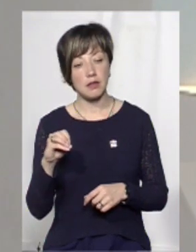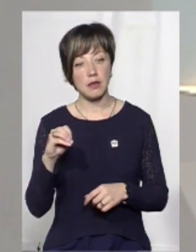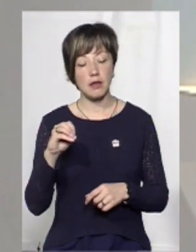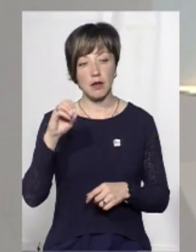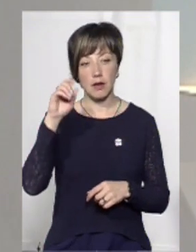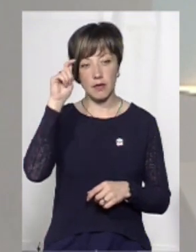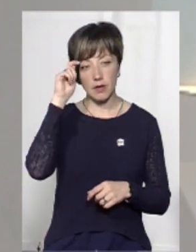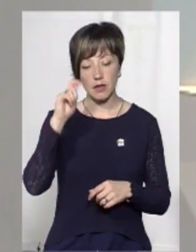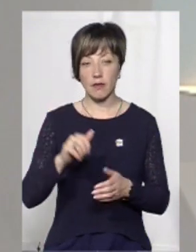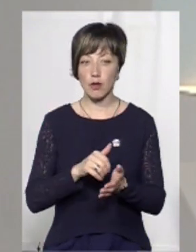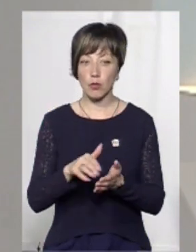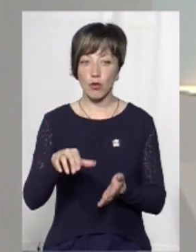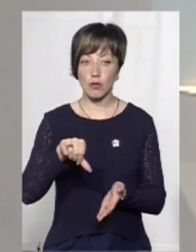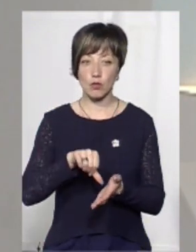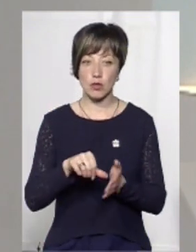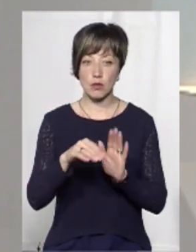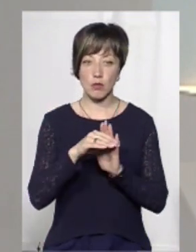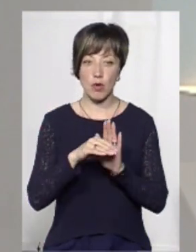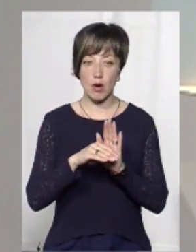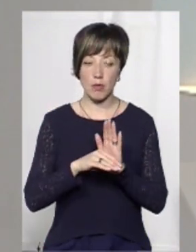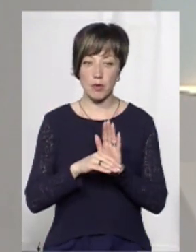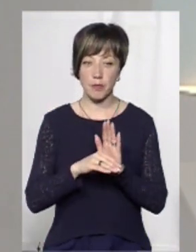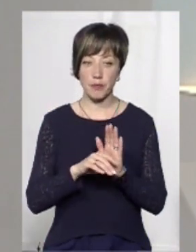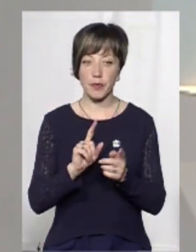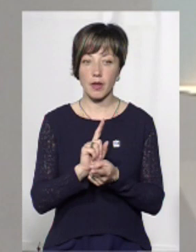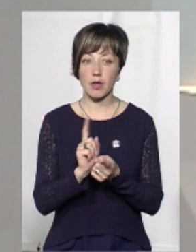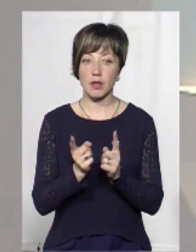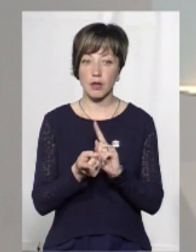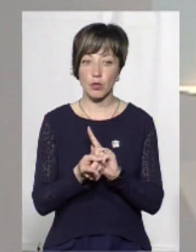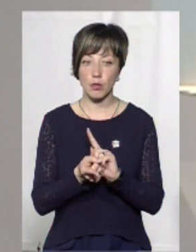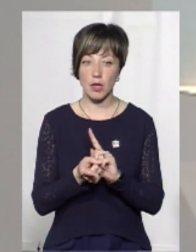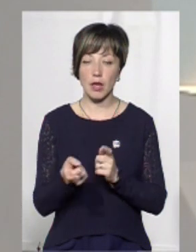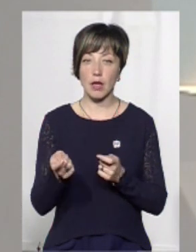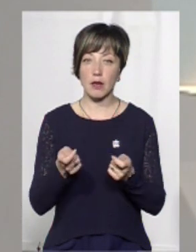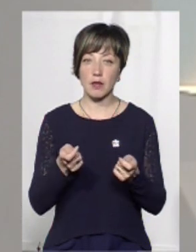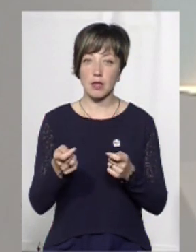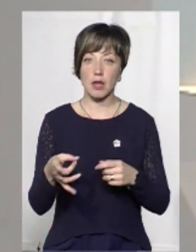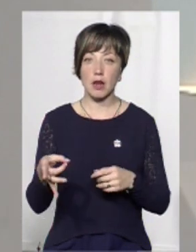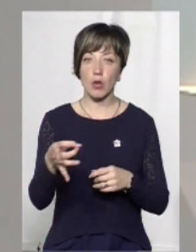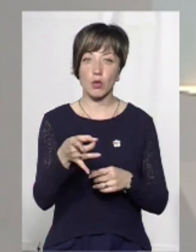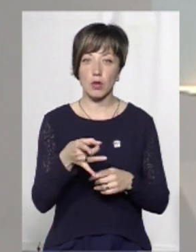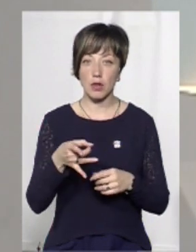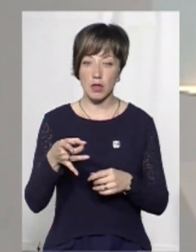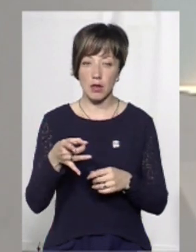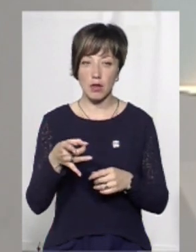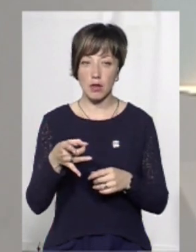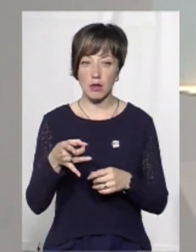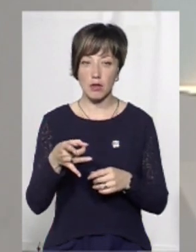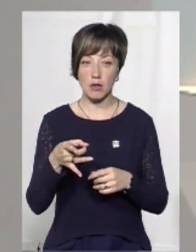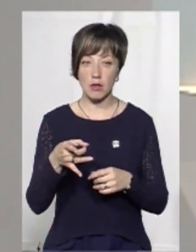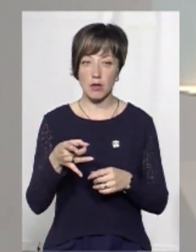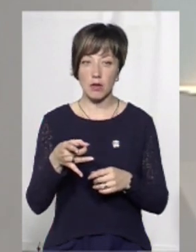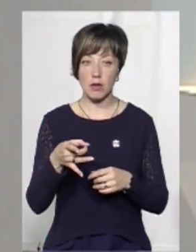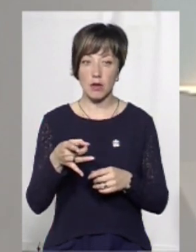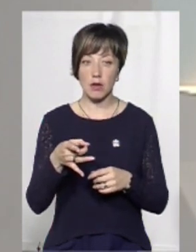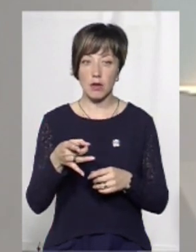відмовився від участі в програми. Натомість керівник регіонального офісу водних ресурсів у Хмельницькій